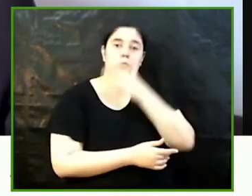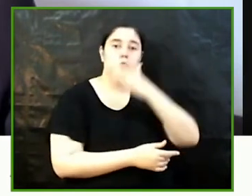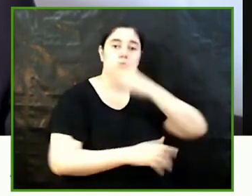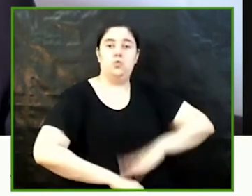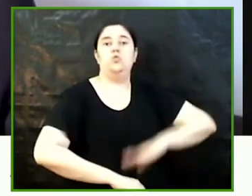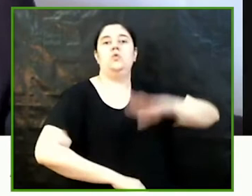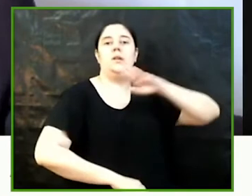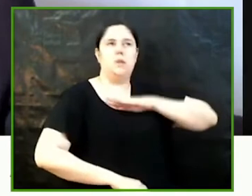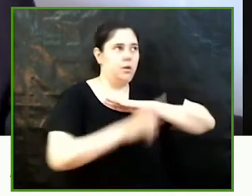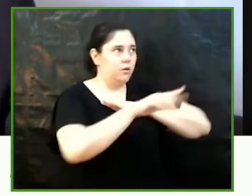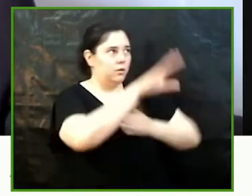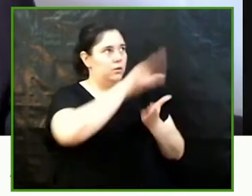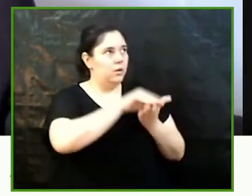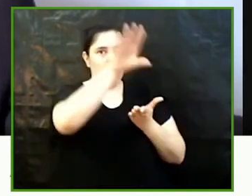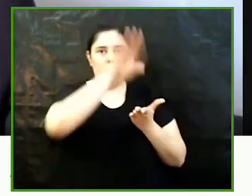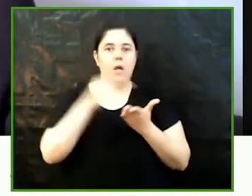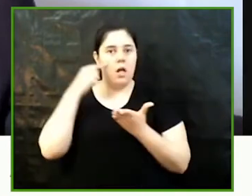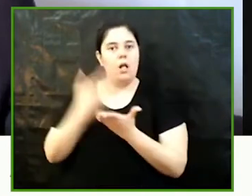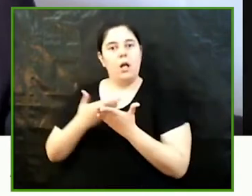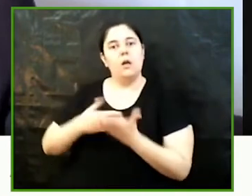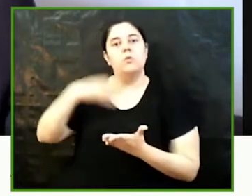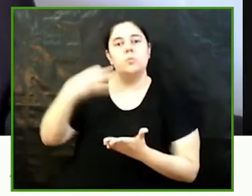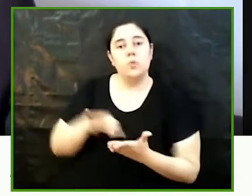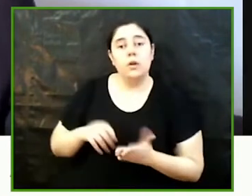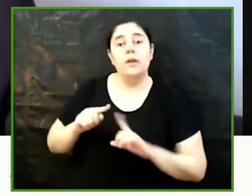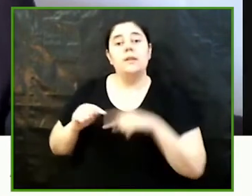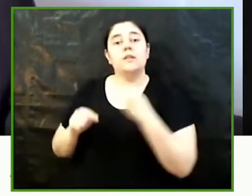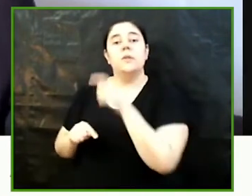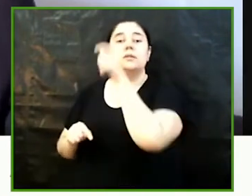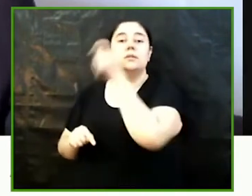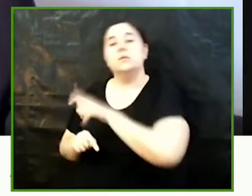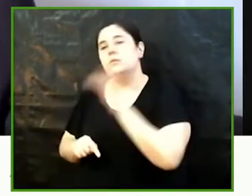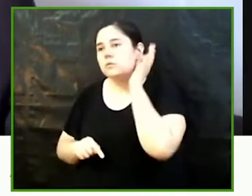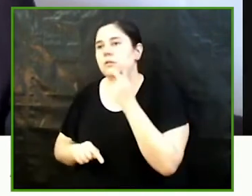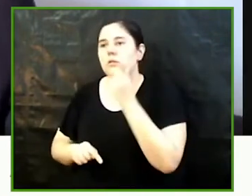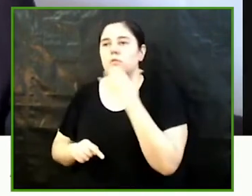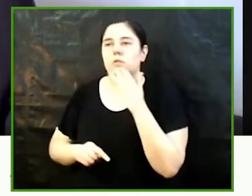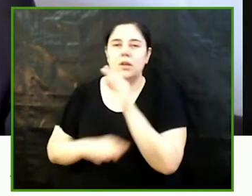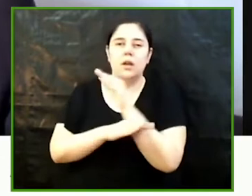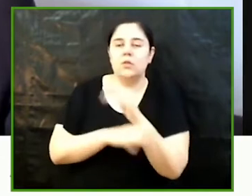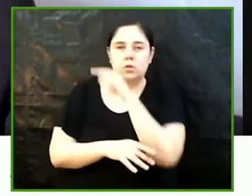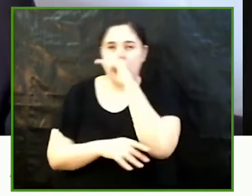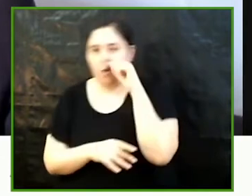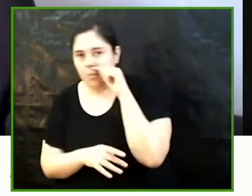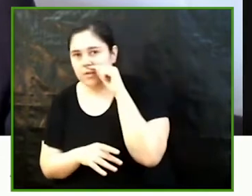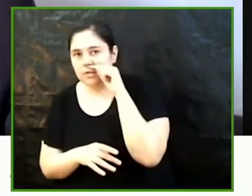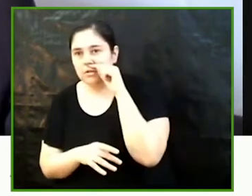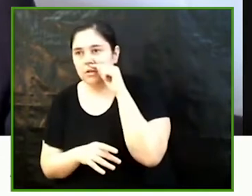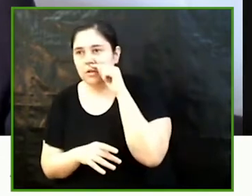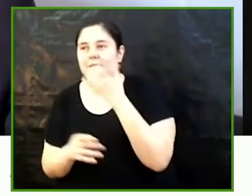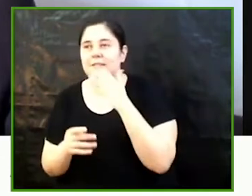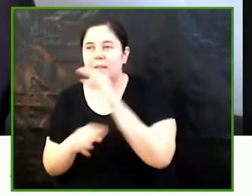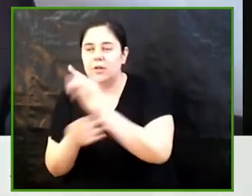finalment Drake dona la seva opinió de com podrien canviar les coses si es replantegés l'educació dels homes en comptes de les dones